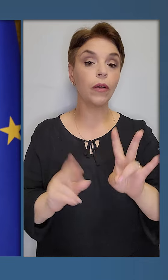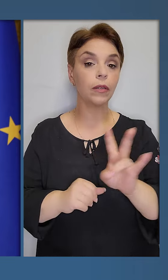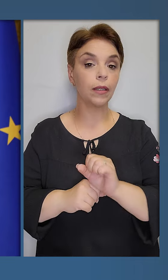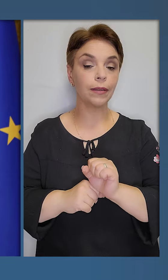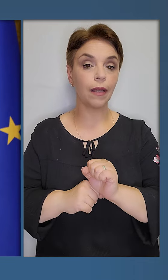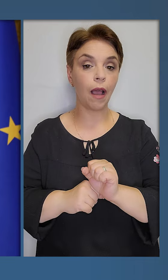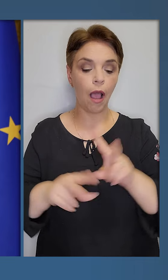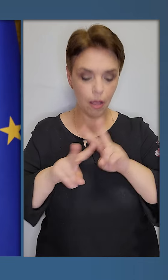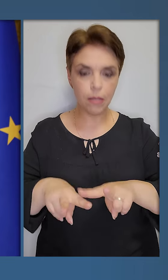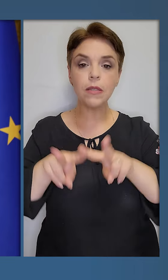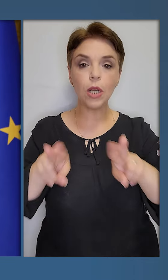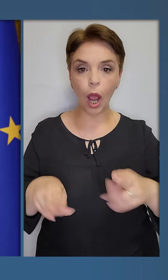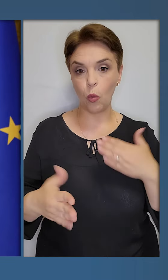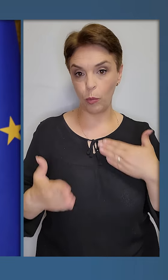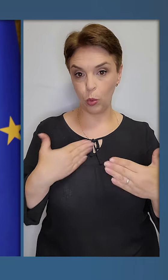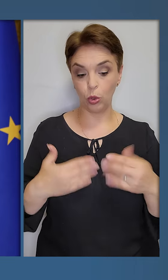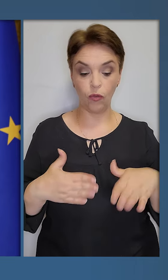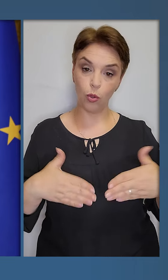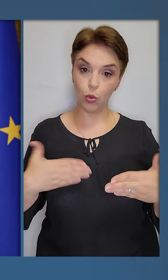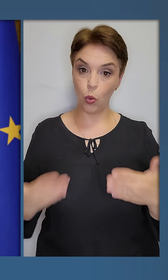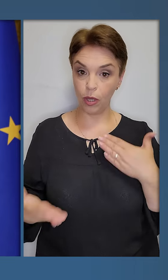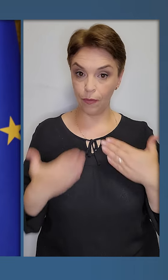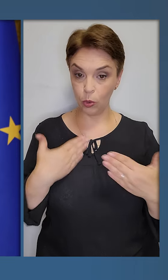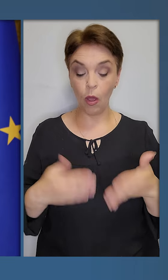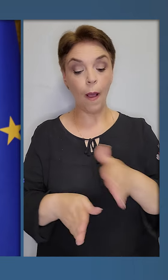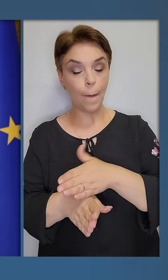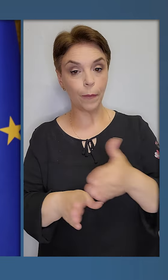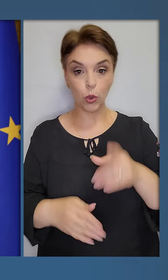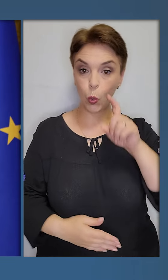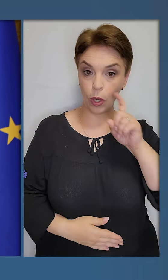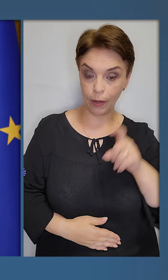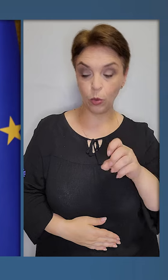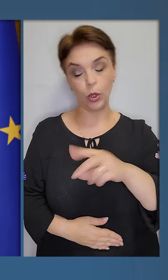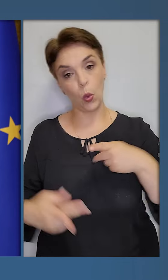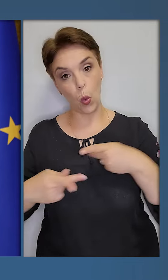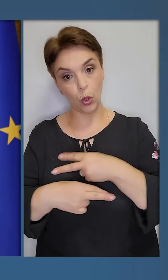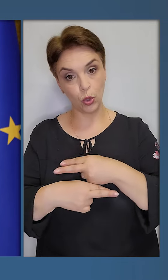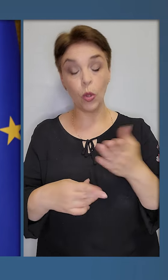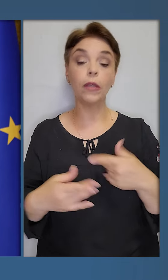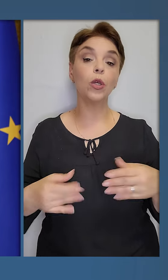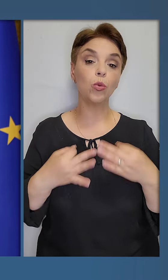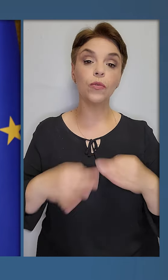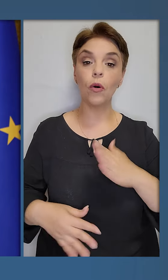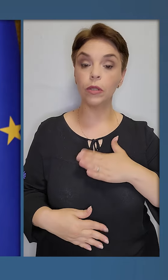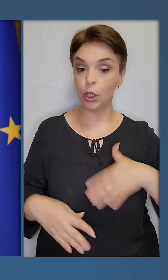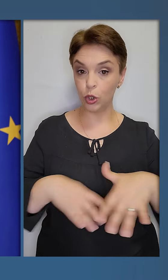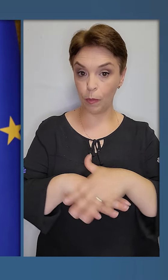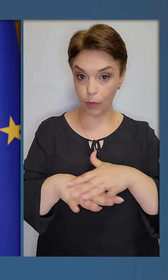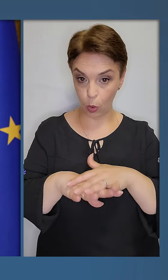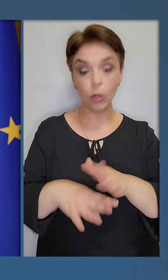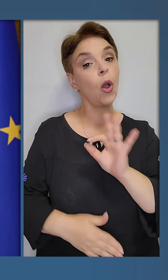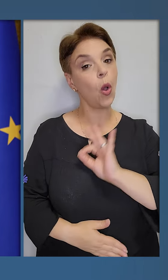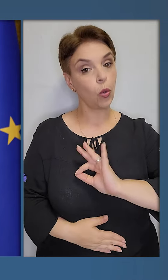дзеркальному підході до двосторонніх відносин між Україною та Угорщиною, який дозволить нашим народам